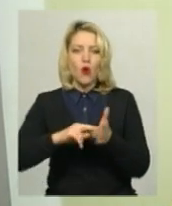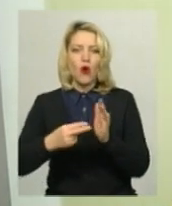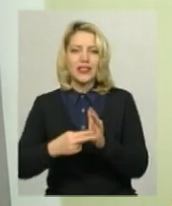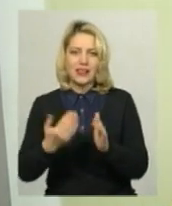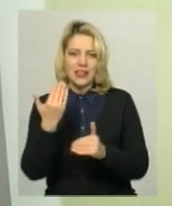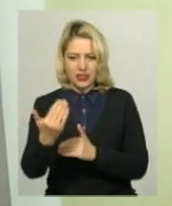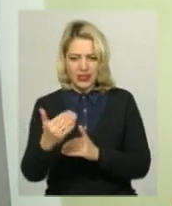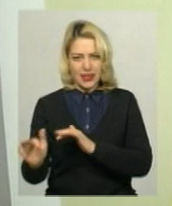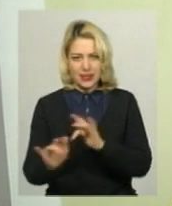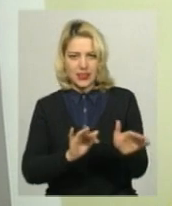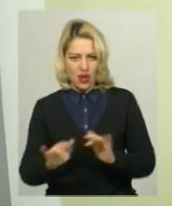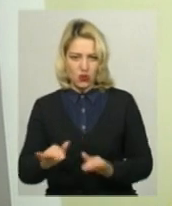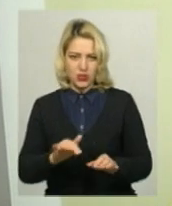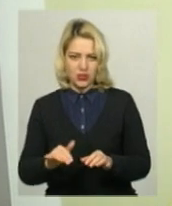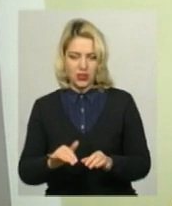діяльності,